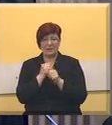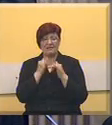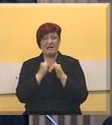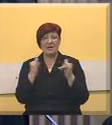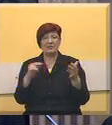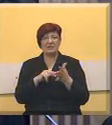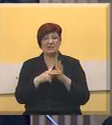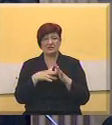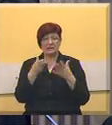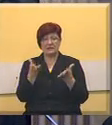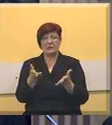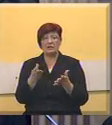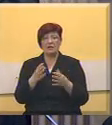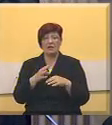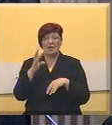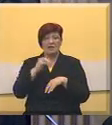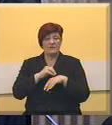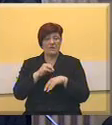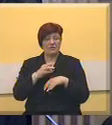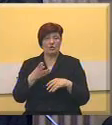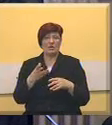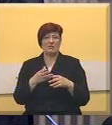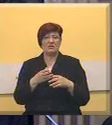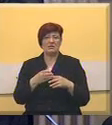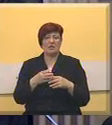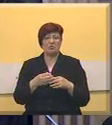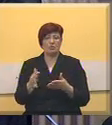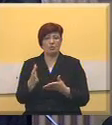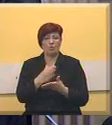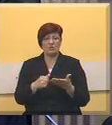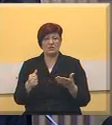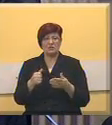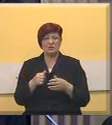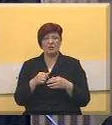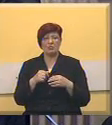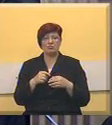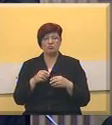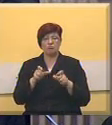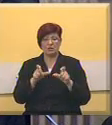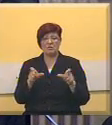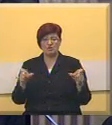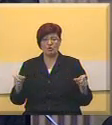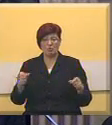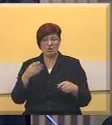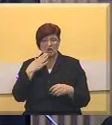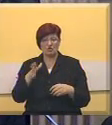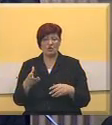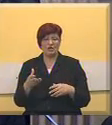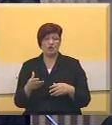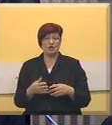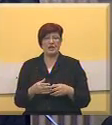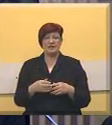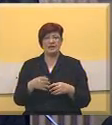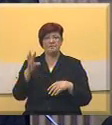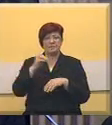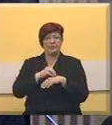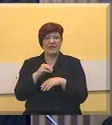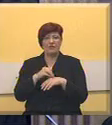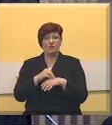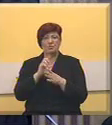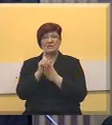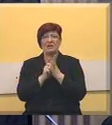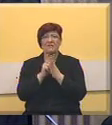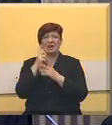pružuju informacije o usavima, potrebama za trestmanima, suzbijanja korova i štetočina, informacije o